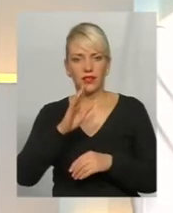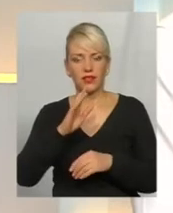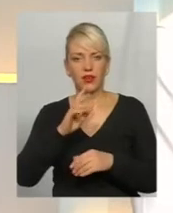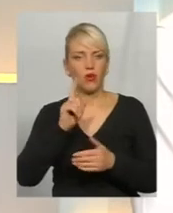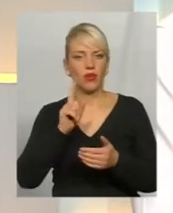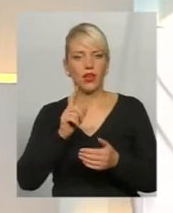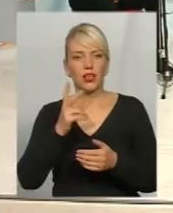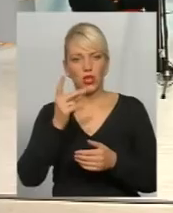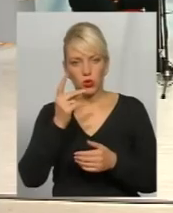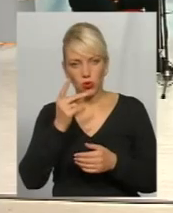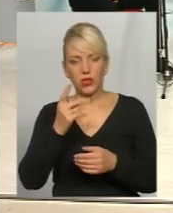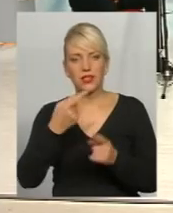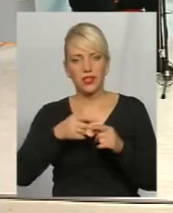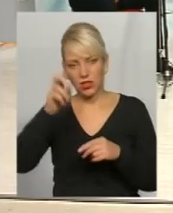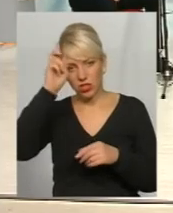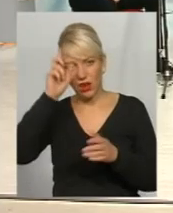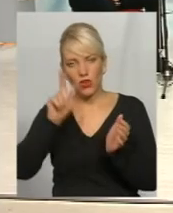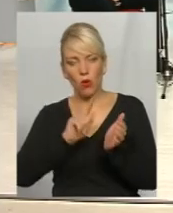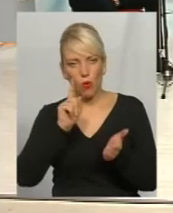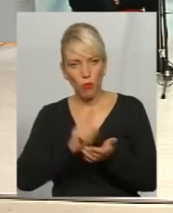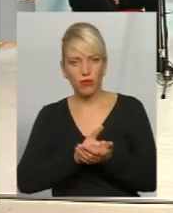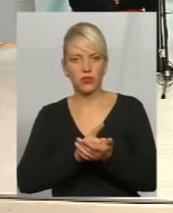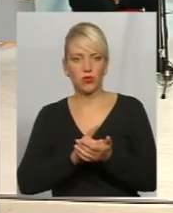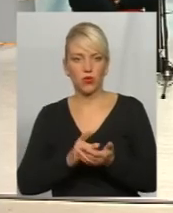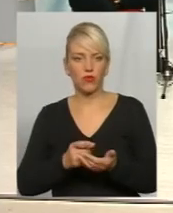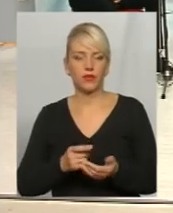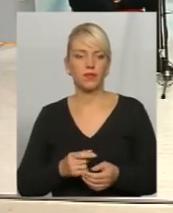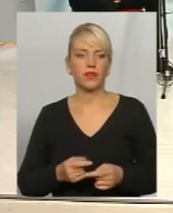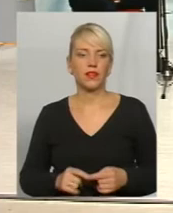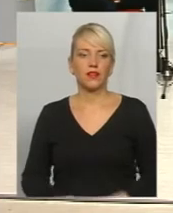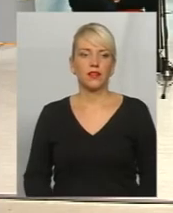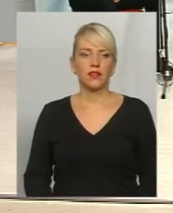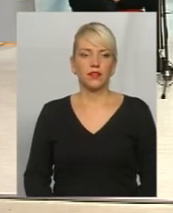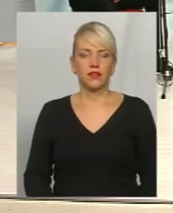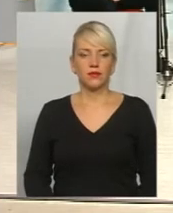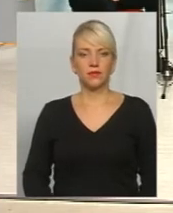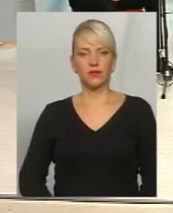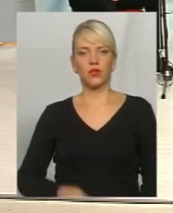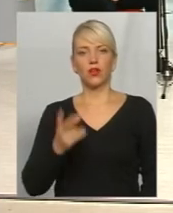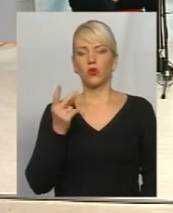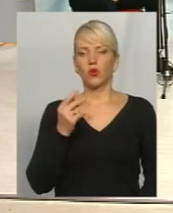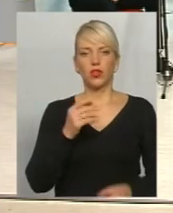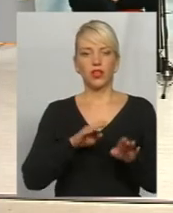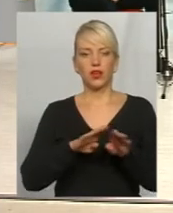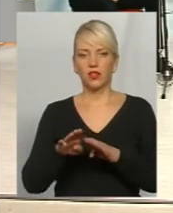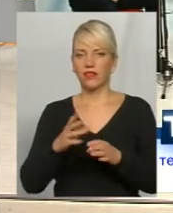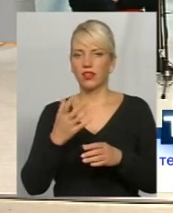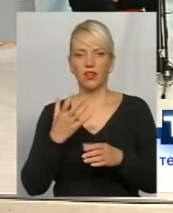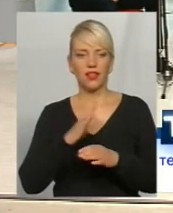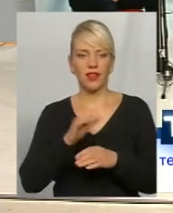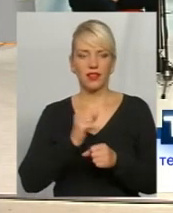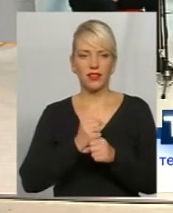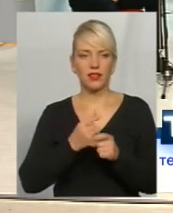запровадити. Одна тільки діє, ми можемо брошити дію. Другий рівень не діє, накопичувальний фонд не створений, не